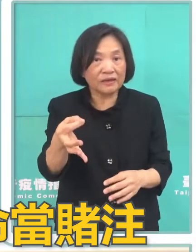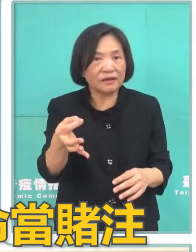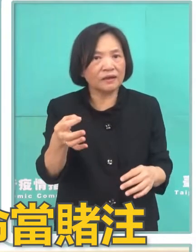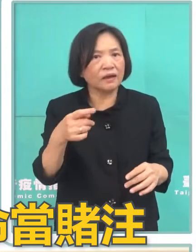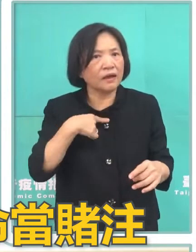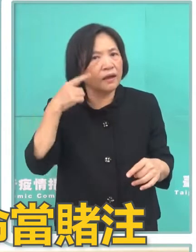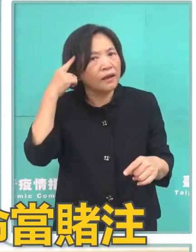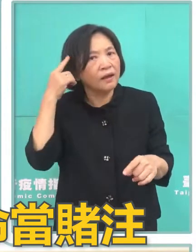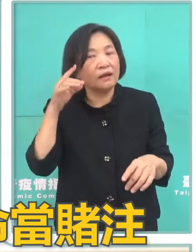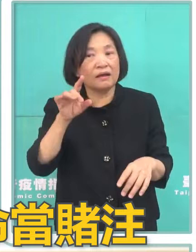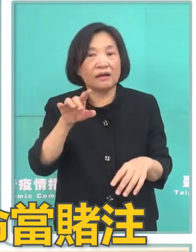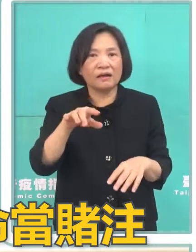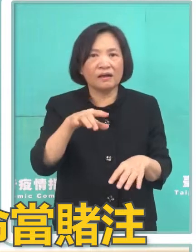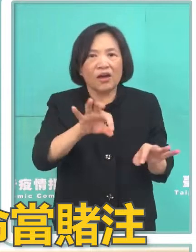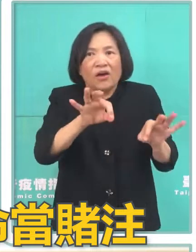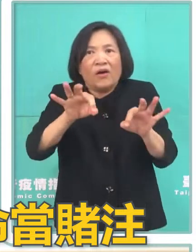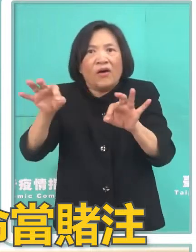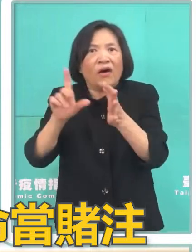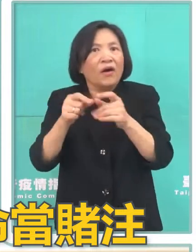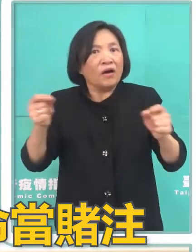需要拖這麼久